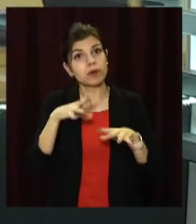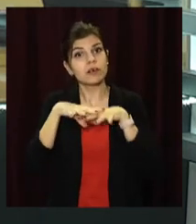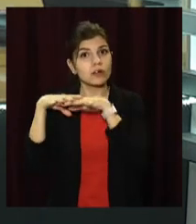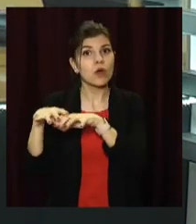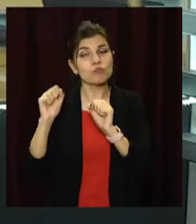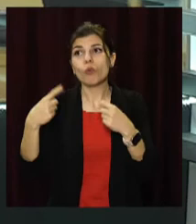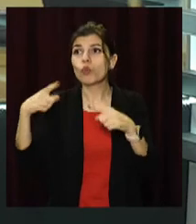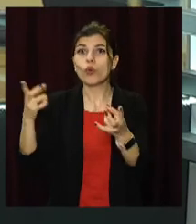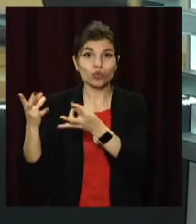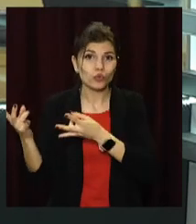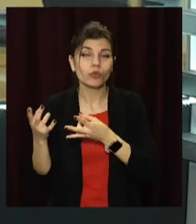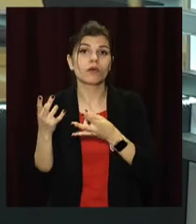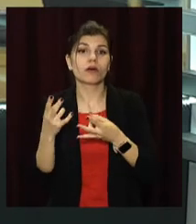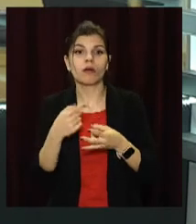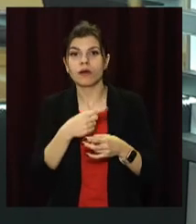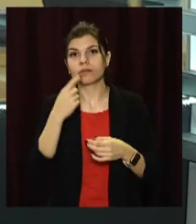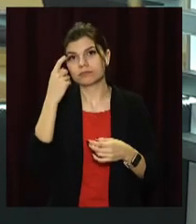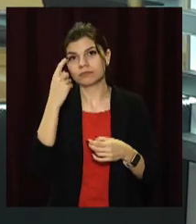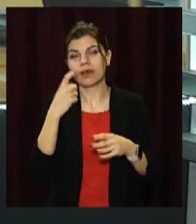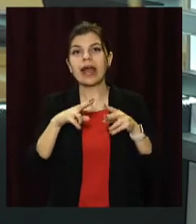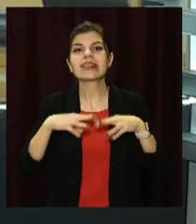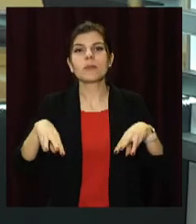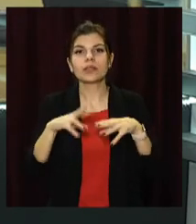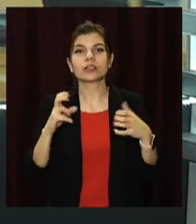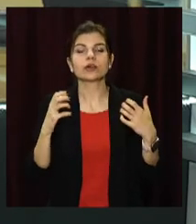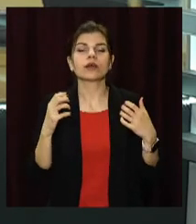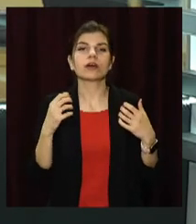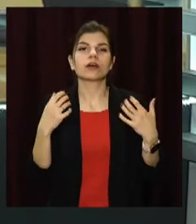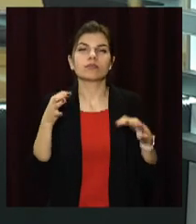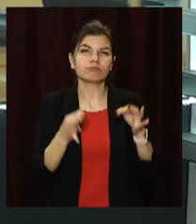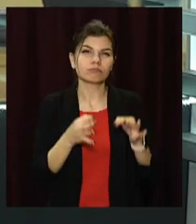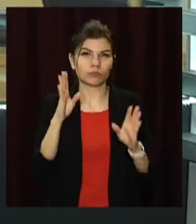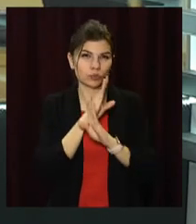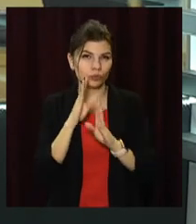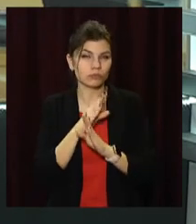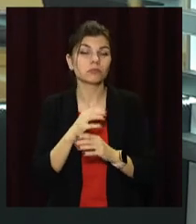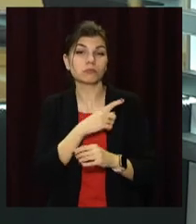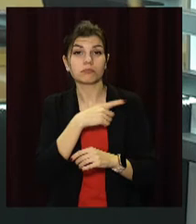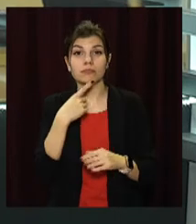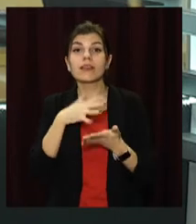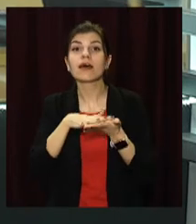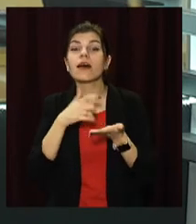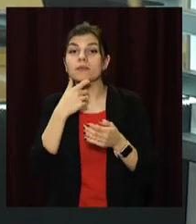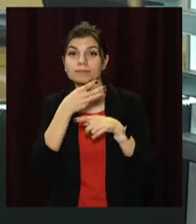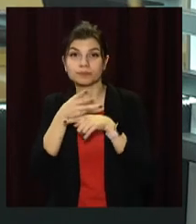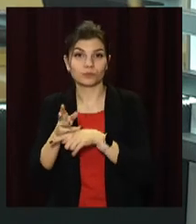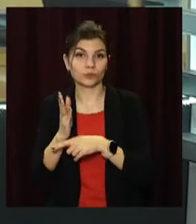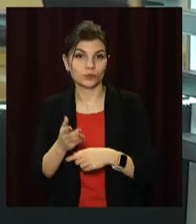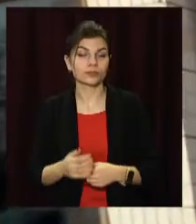більш нагальні потреби, наголошують у Департаменті екології та природних ресурсів. Деталі у наступному сюжеті.